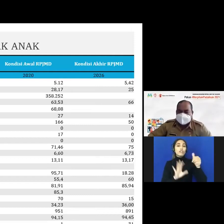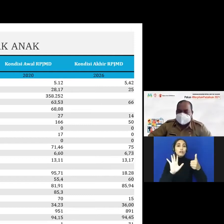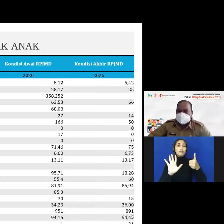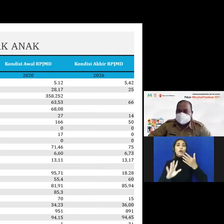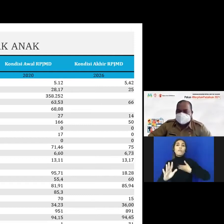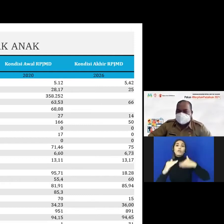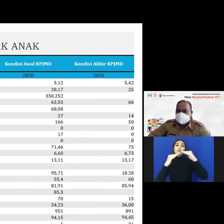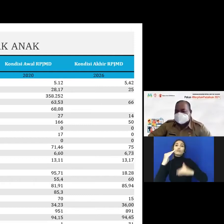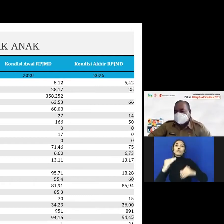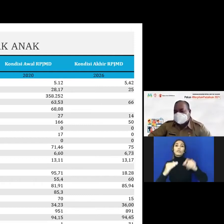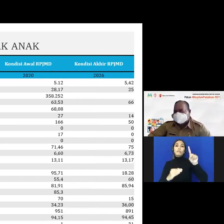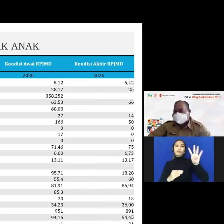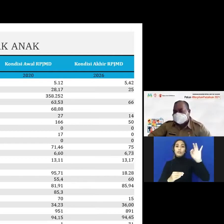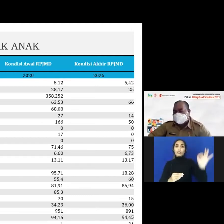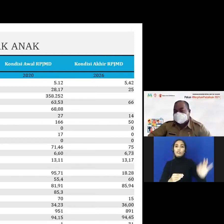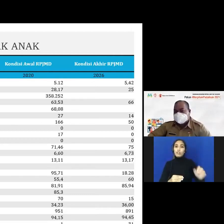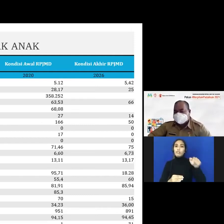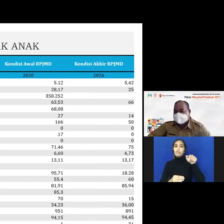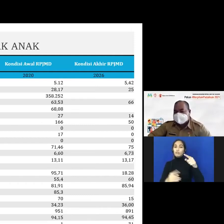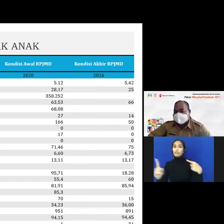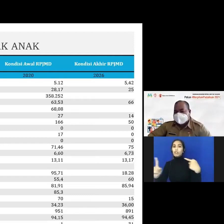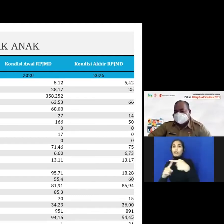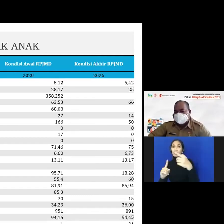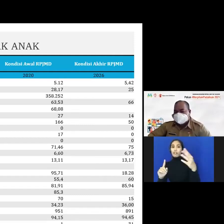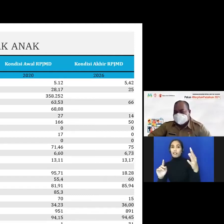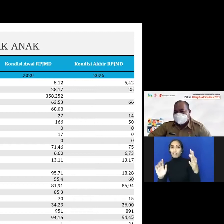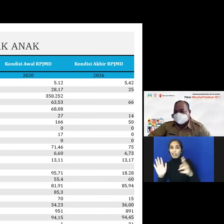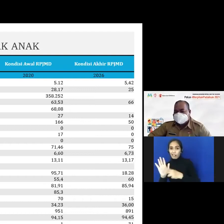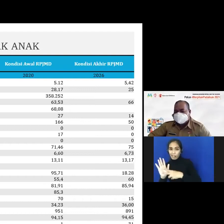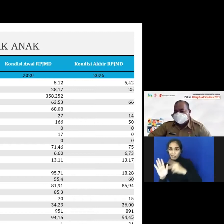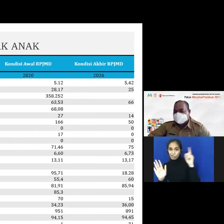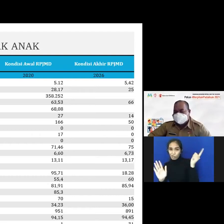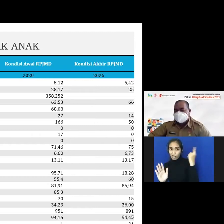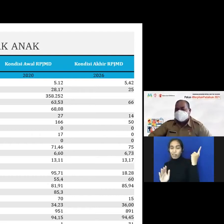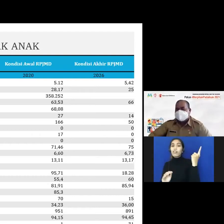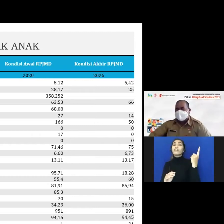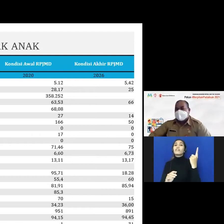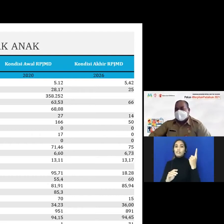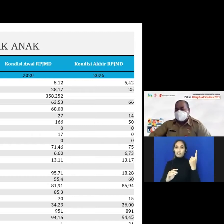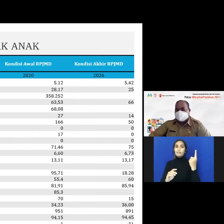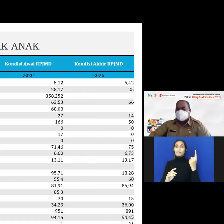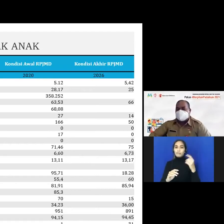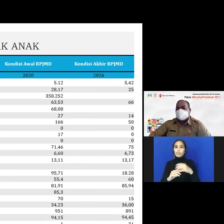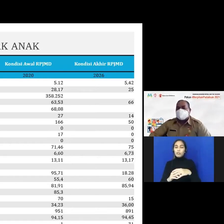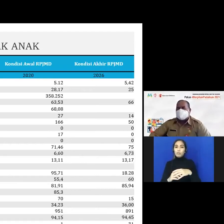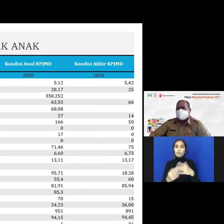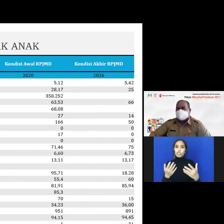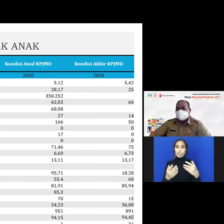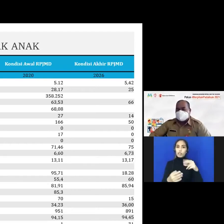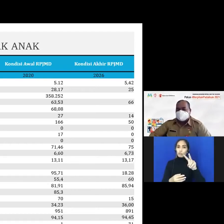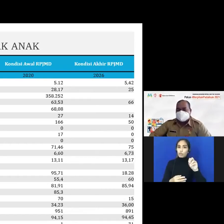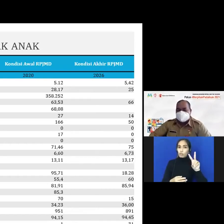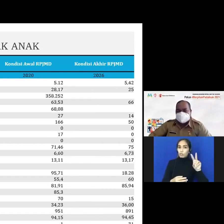ini juga sesuai dengan target nasional kalau tidak salah tahun 2023 harus tinggal